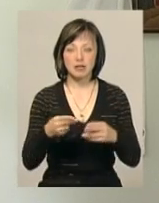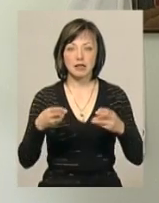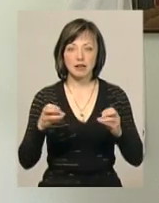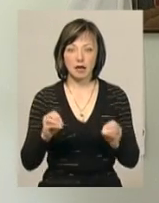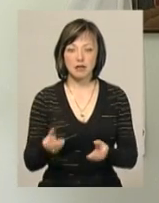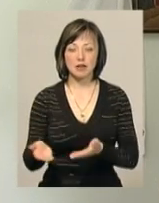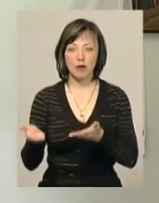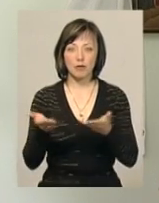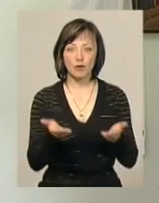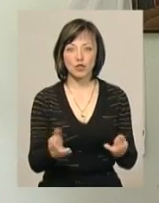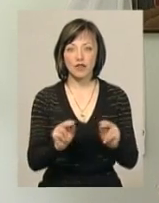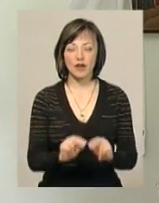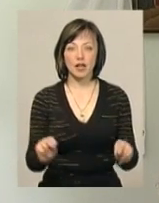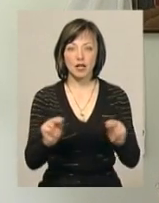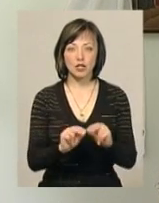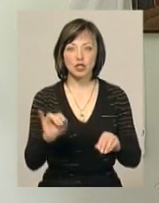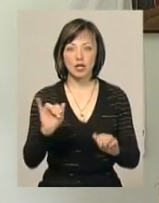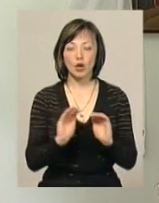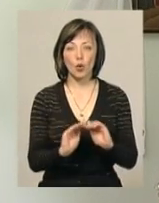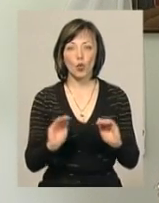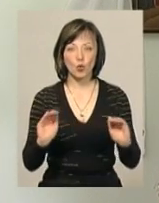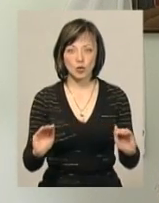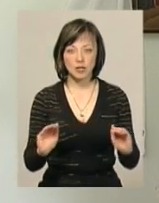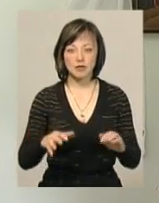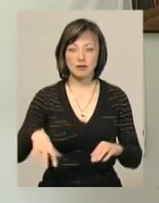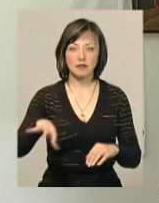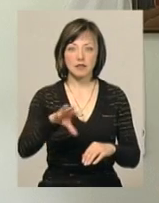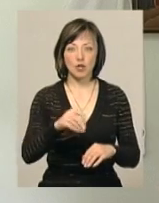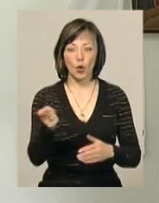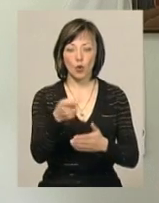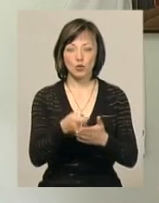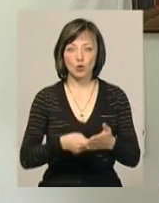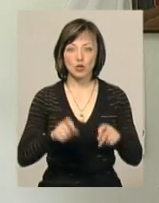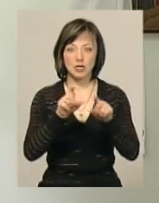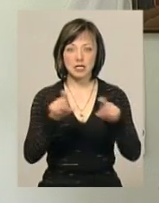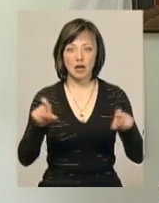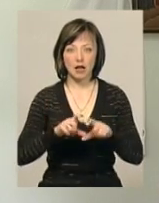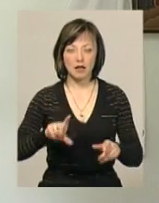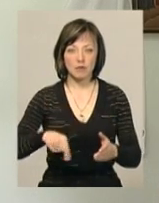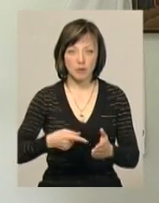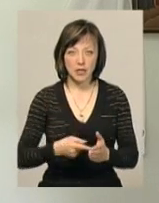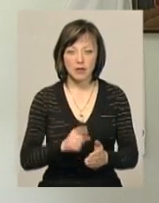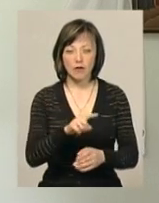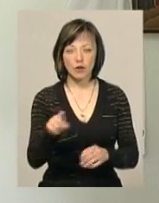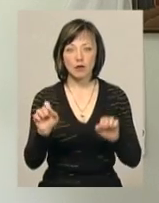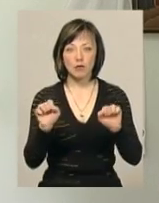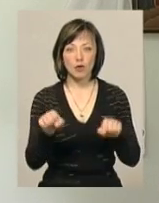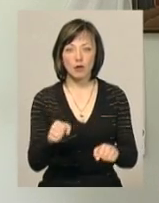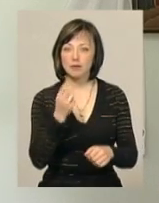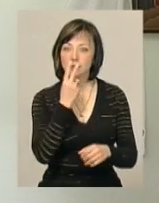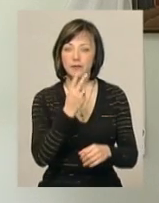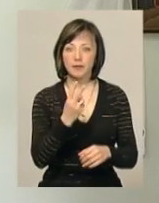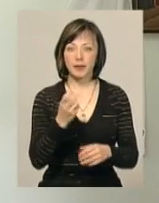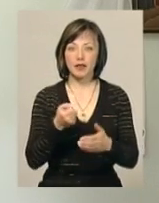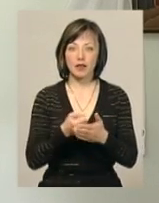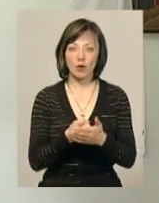запрошені викладачі і учні з усіх художніх закладів нашого міста, щоб вони могли доторкнутися